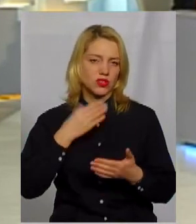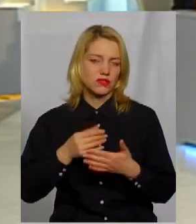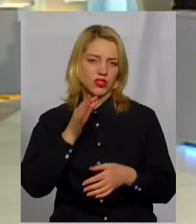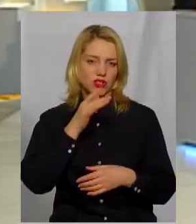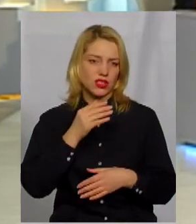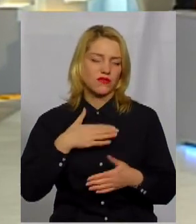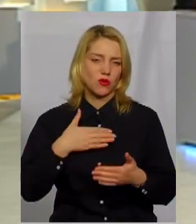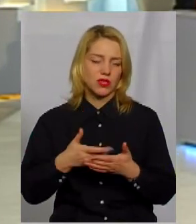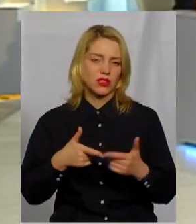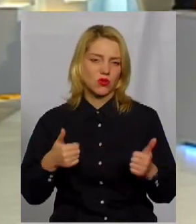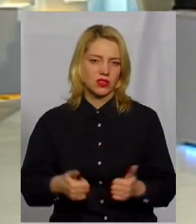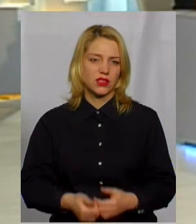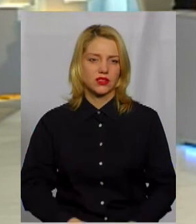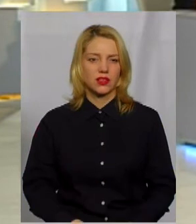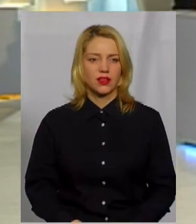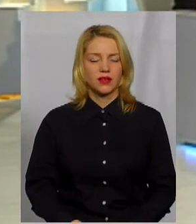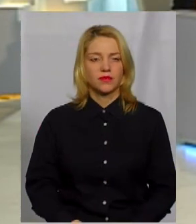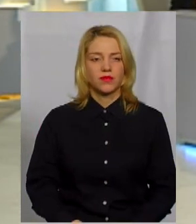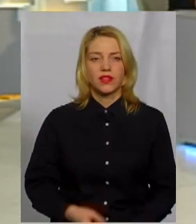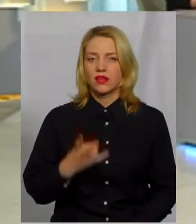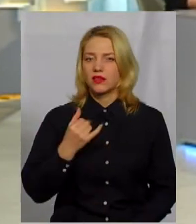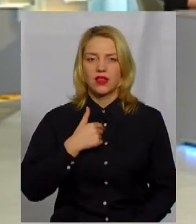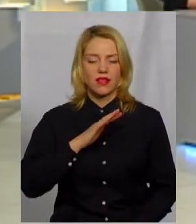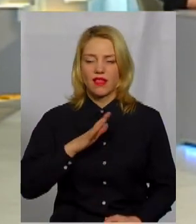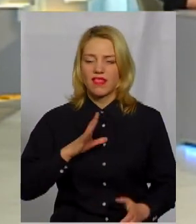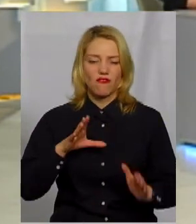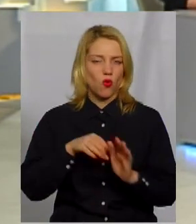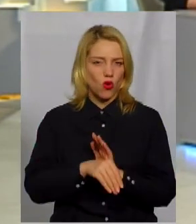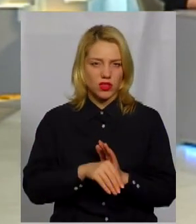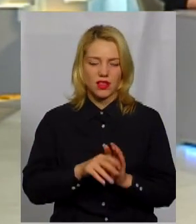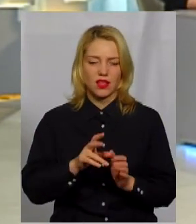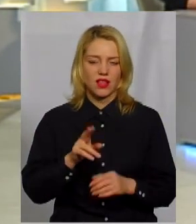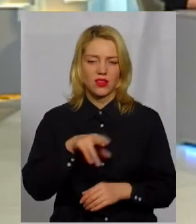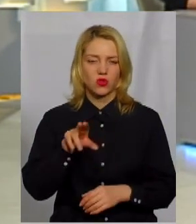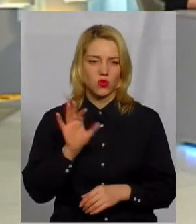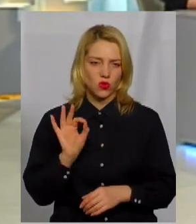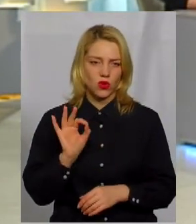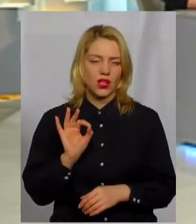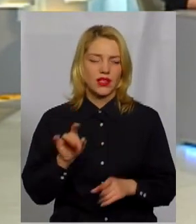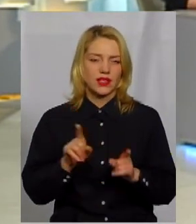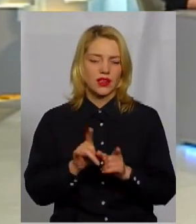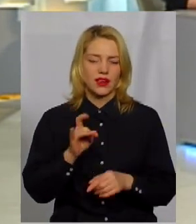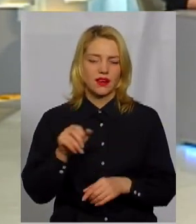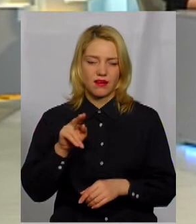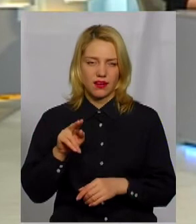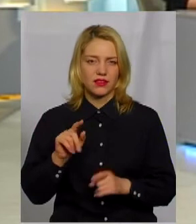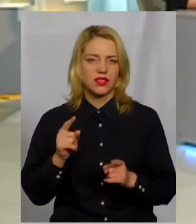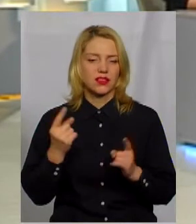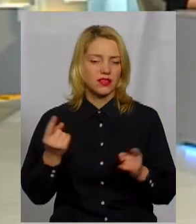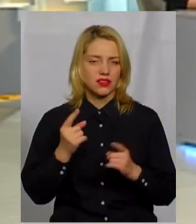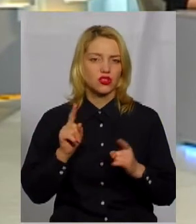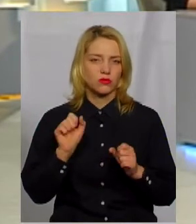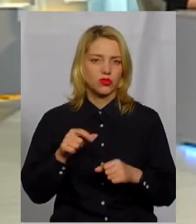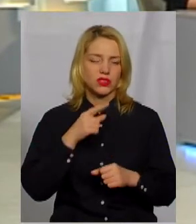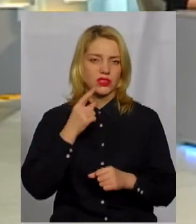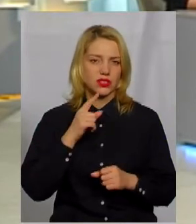Розуміло. Леся, чи Ви входите до якої чоловіки? жодного разу не входила і не входжу до таких рад. Єдине, що я можу